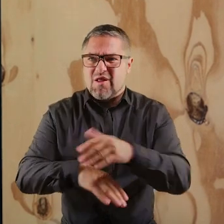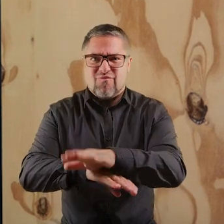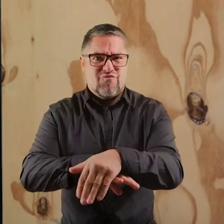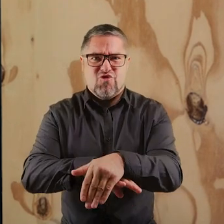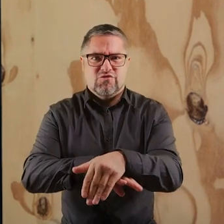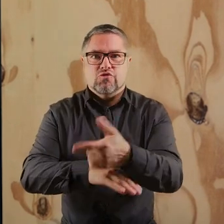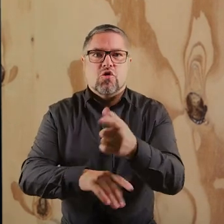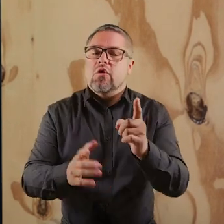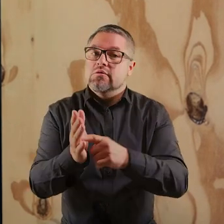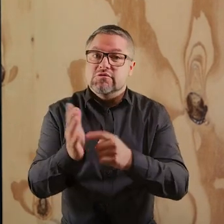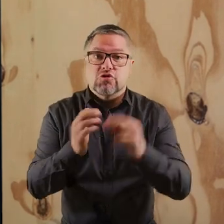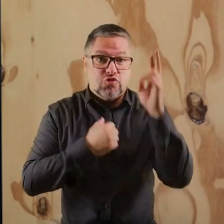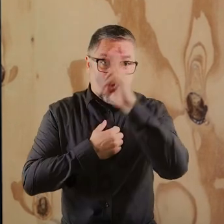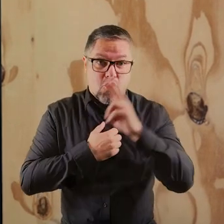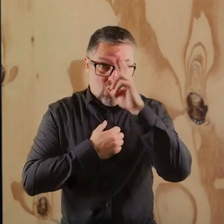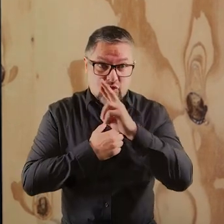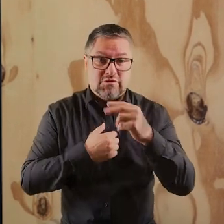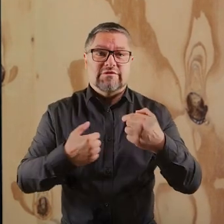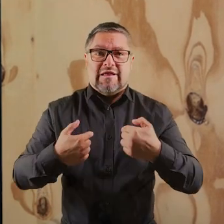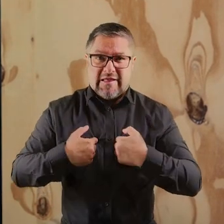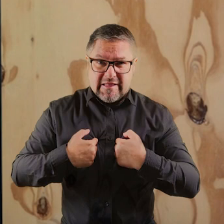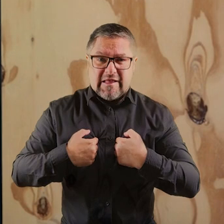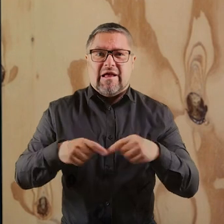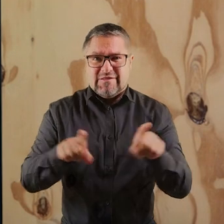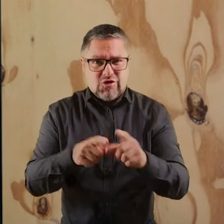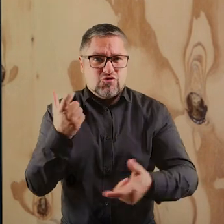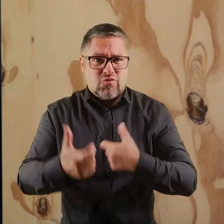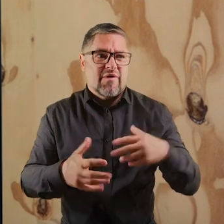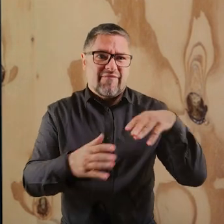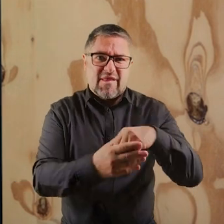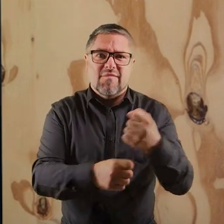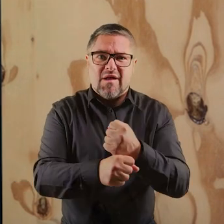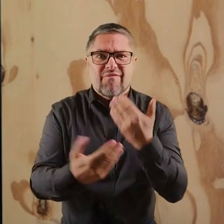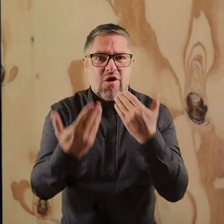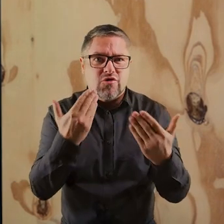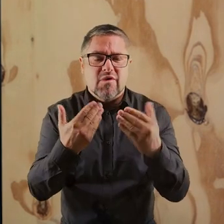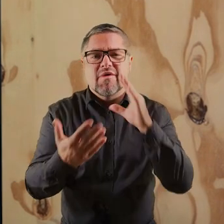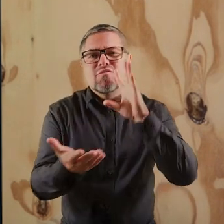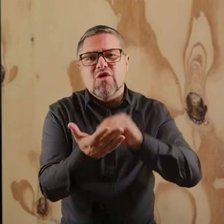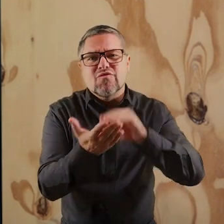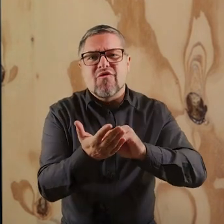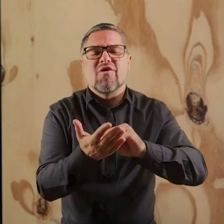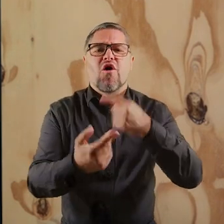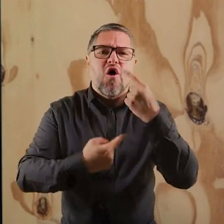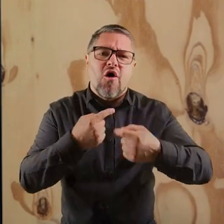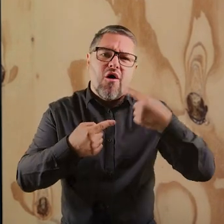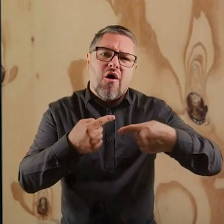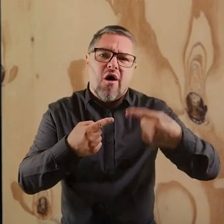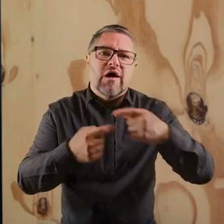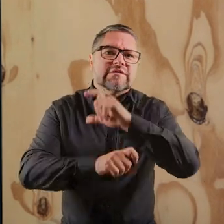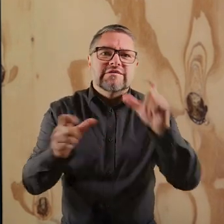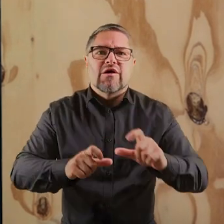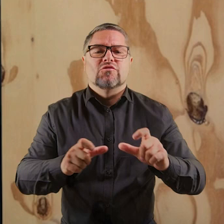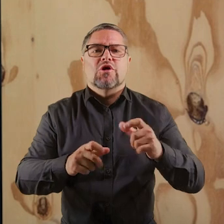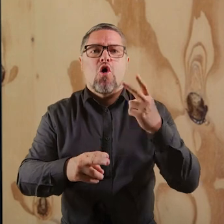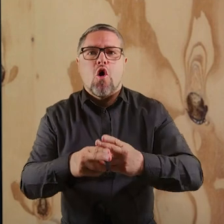często rodzice przy kawie, ja też tak lubiłam, po prostu wałkowaliśmy na okrągło temat choroby naszego dziecka, wyników, tego